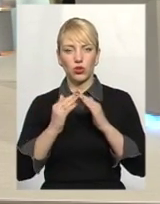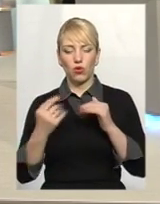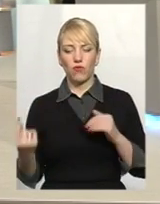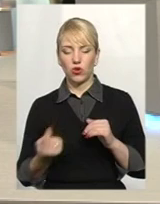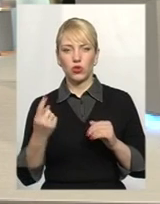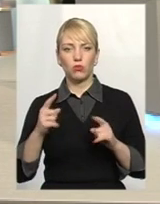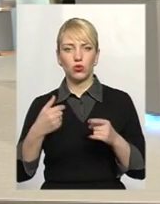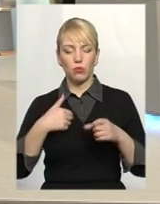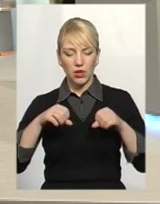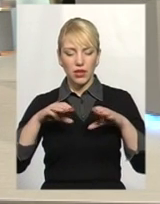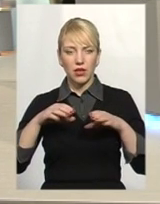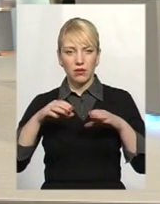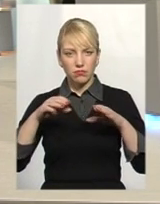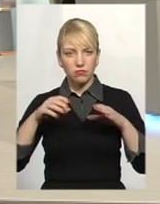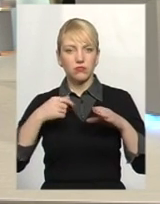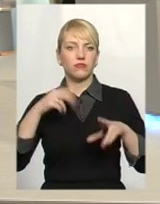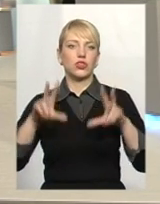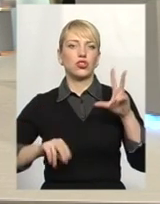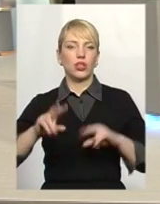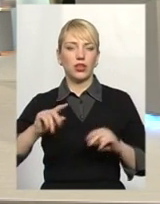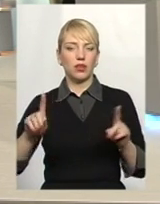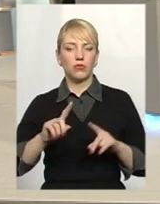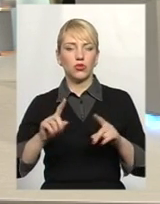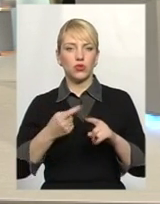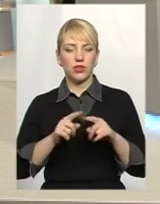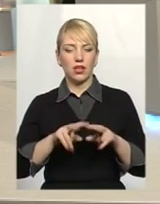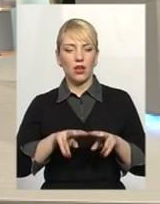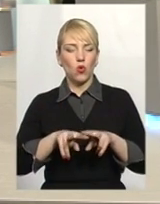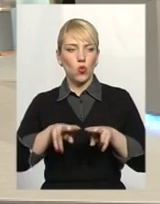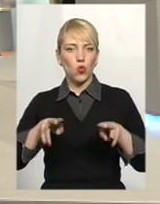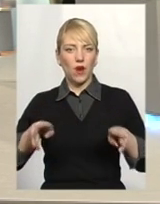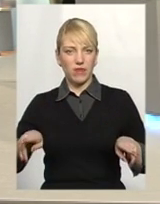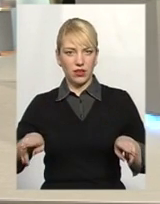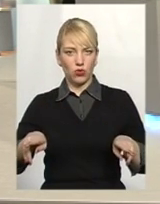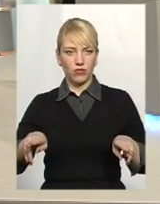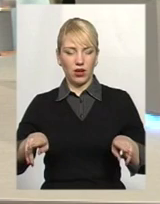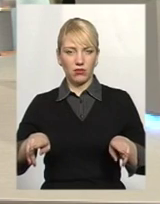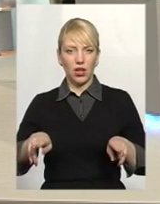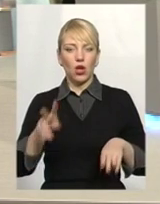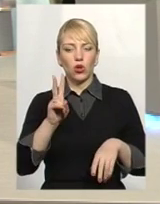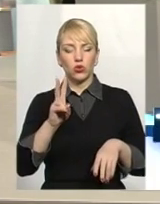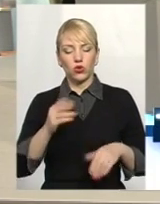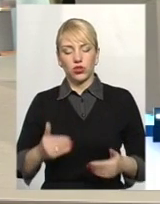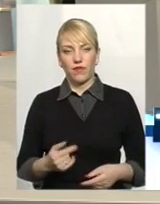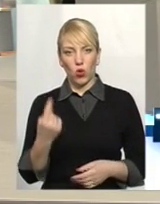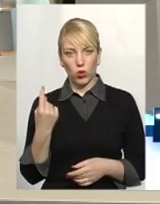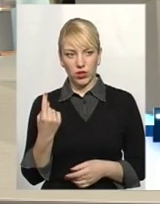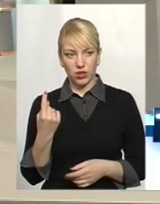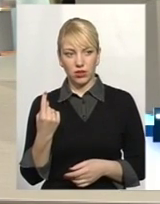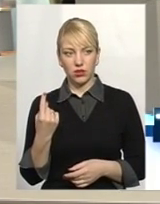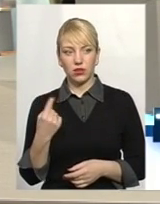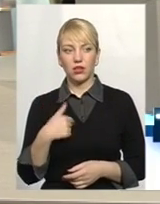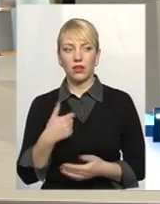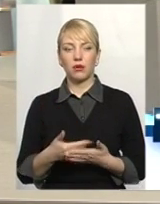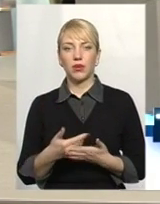тому, що ми вважаємо, що це у равній в руках. Хто живе один, я, наприклад,